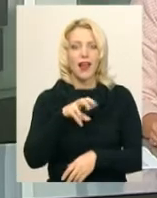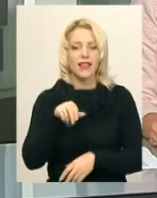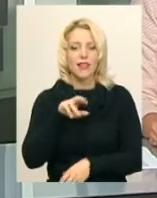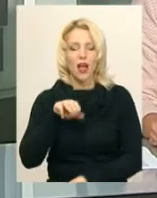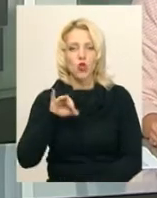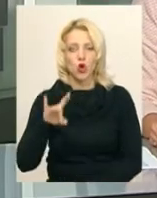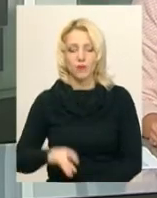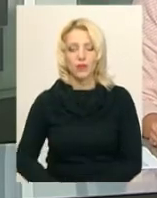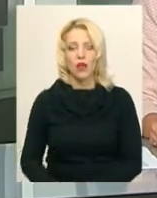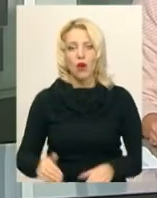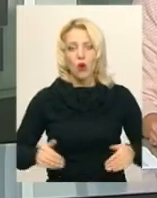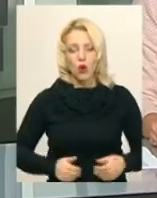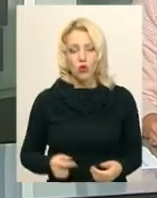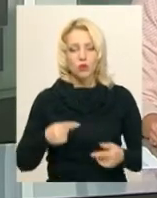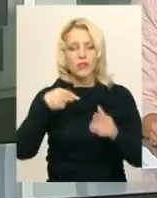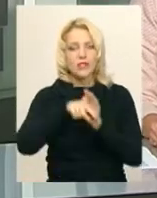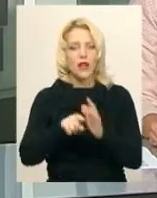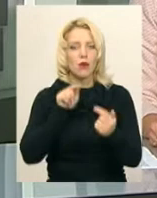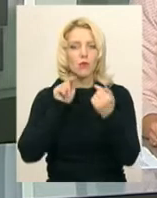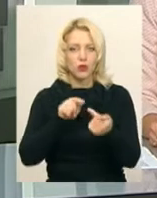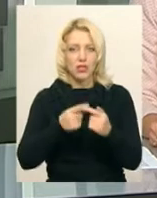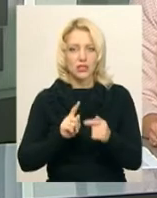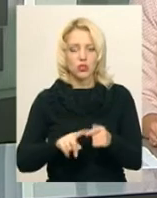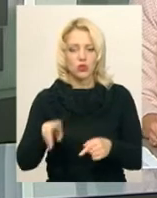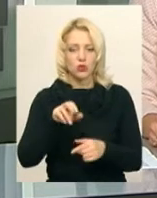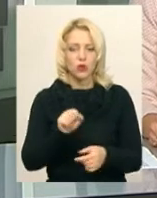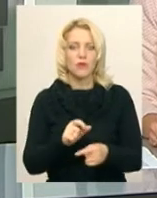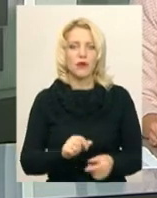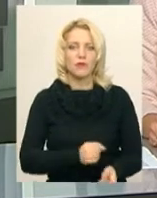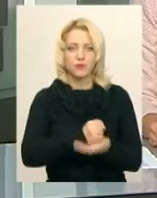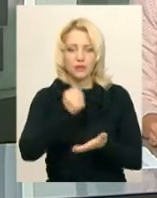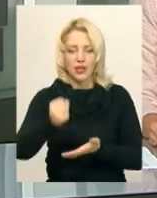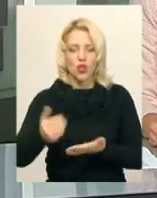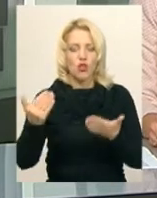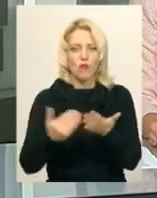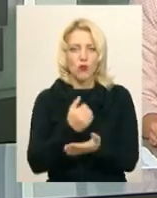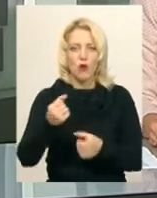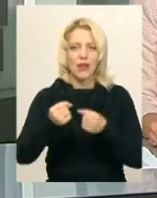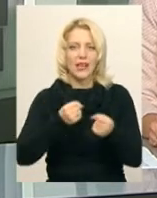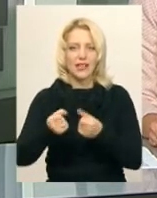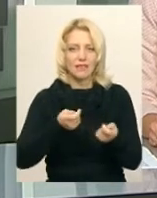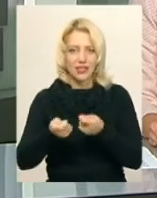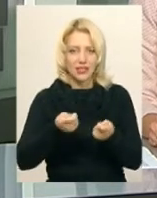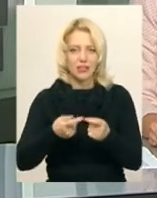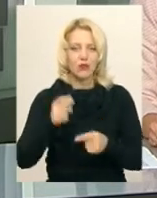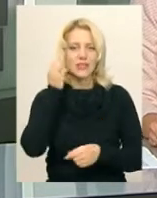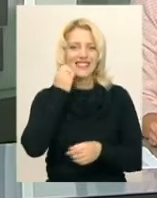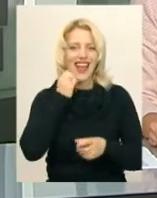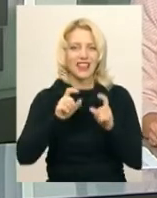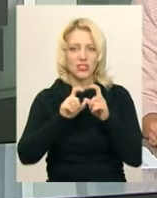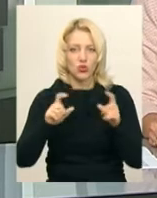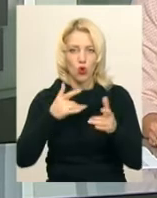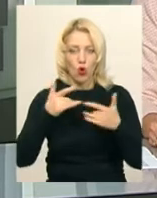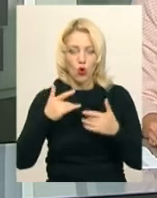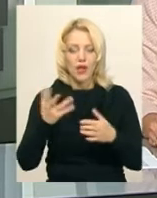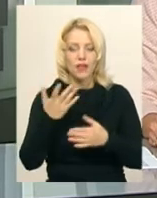Голодування на знак протесту проти нового керівництва Хмельницького обласного муздрам-театру імені Михайла Старицького, котра тиждень тому оголосила